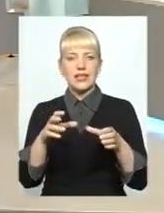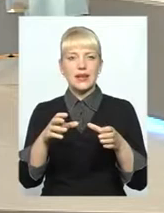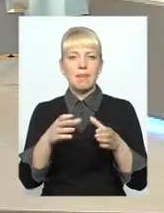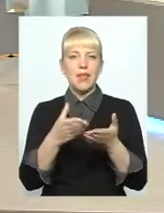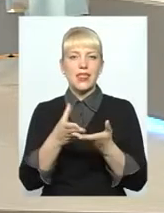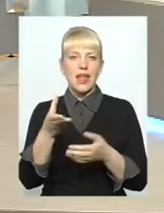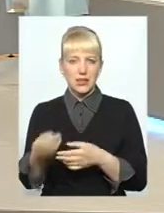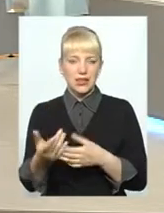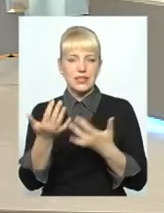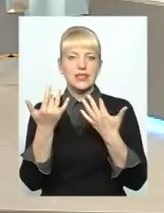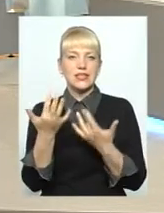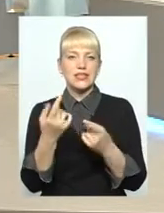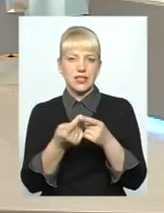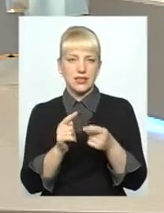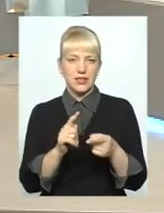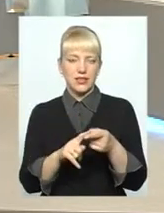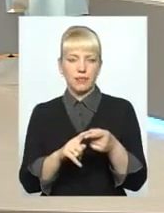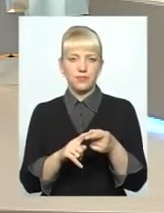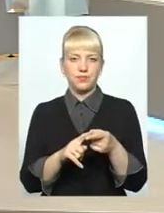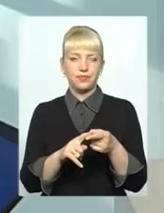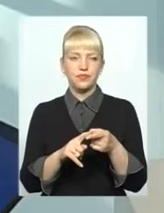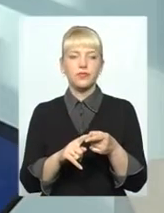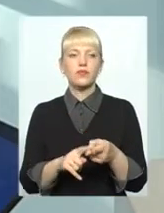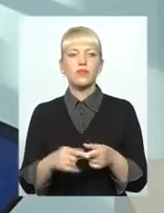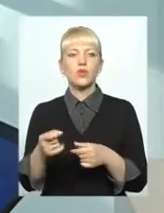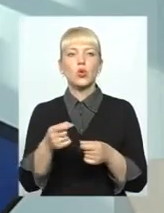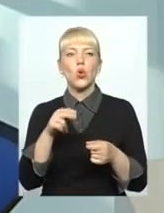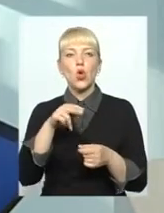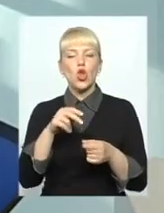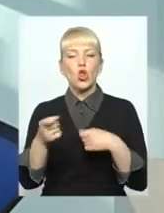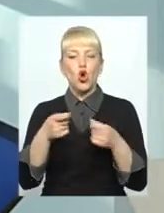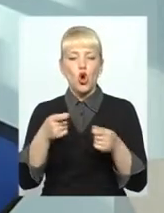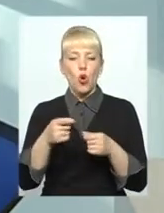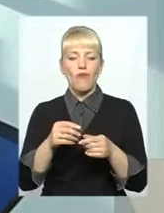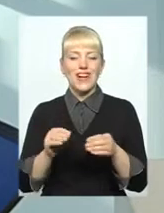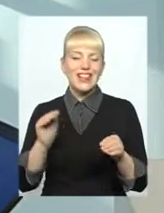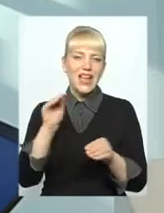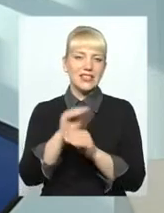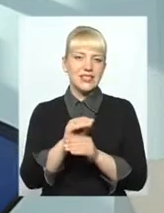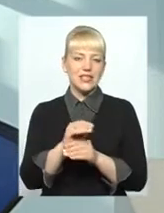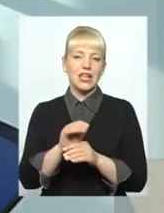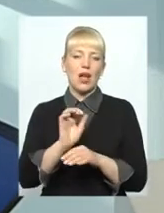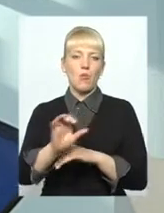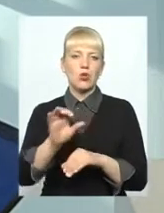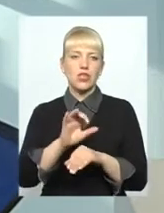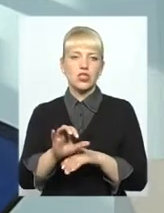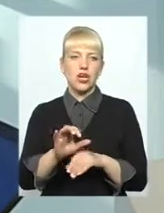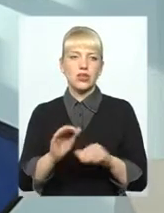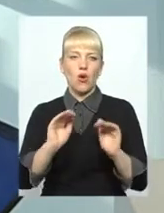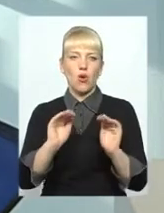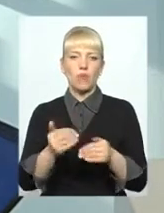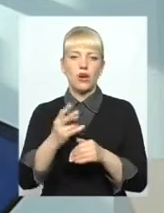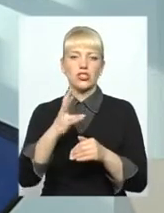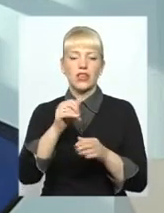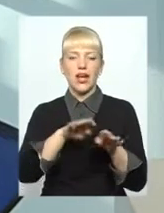Яка вона і скільки вона складає? Торгована цінка постачальникам обмежена на рівні 2